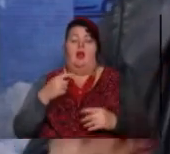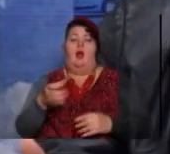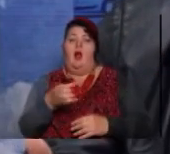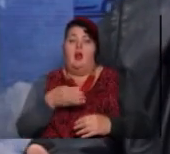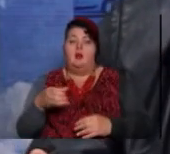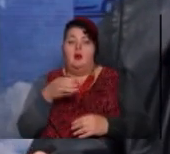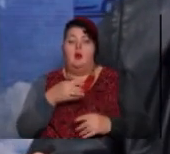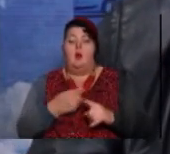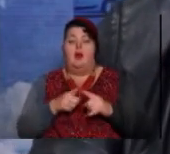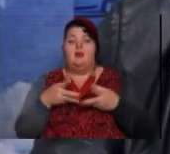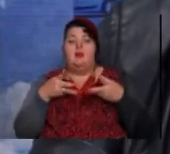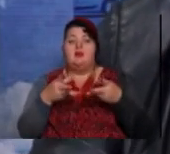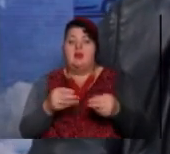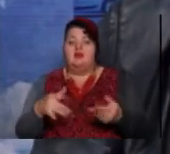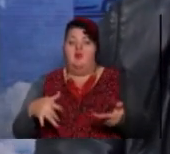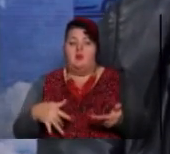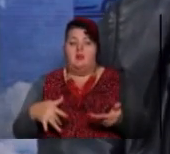чергу, знову дійснює на печень,